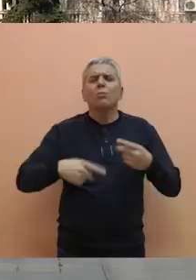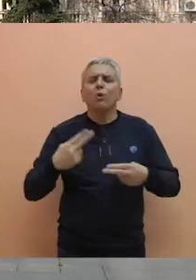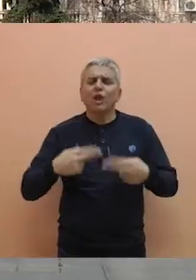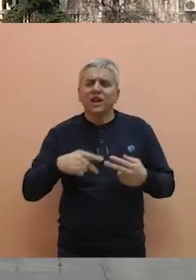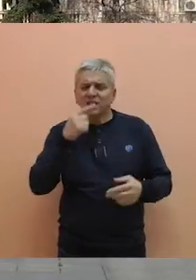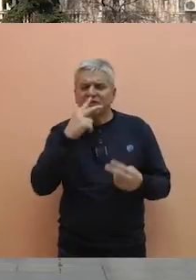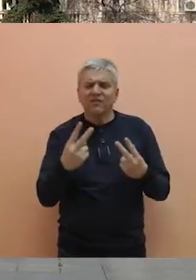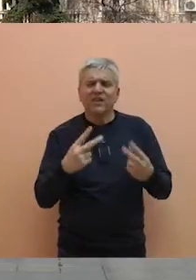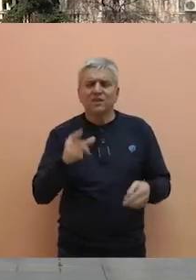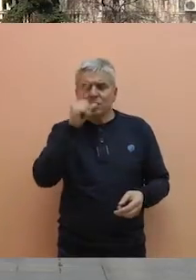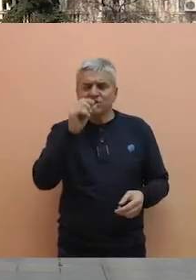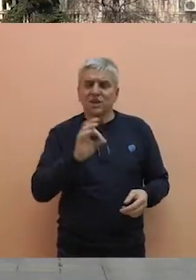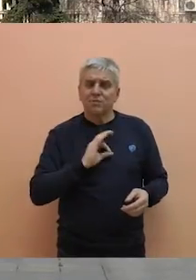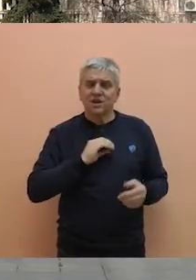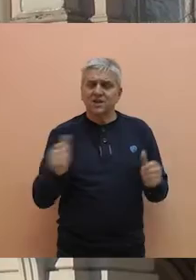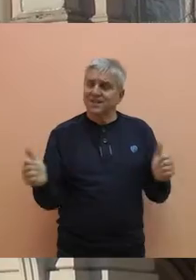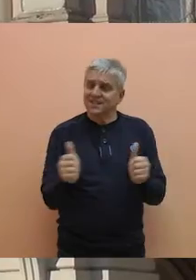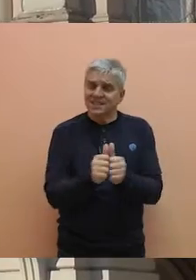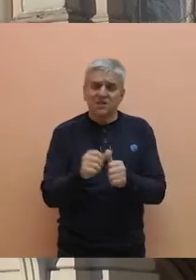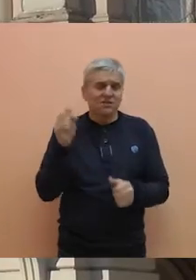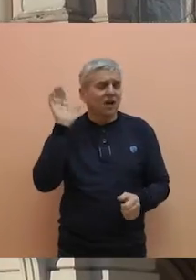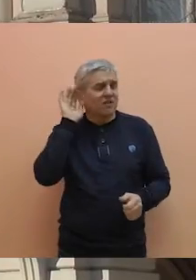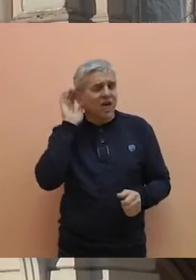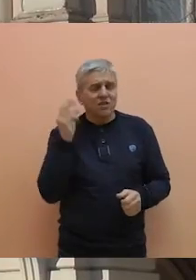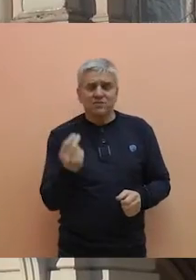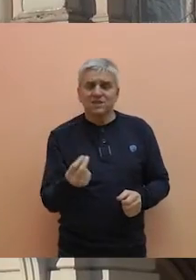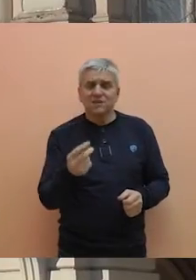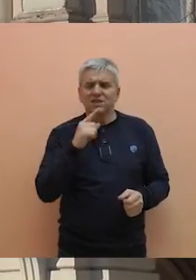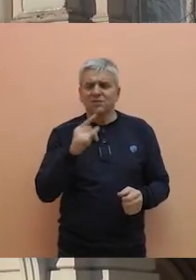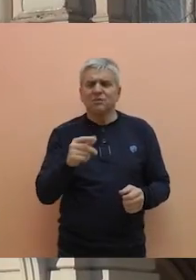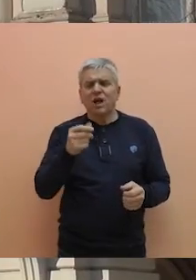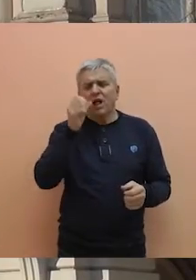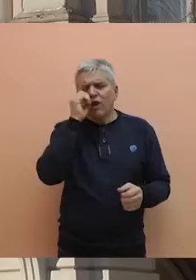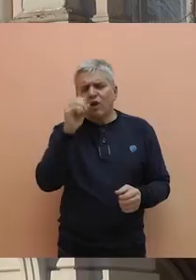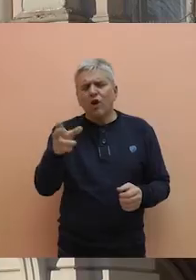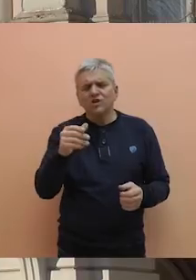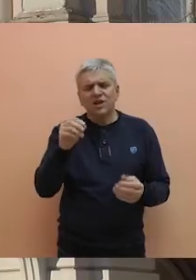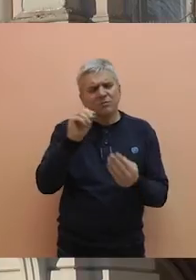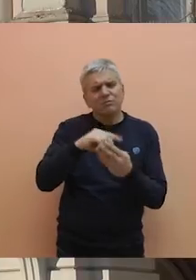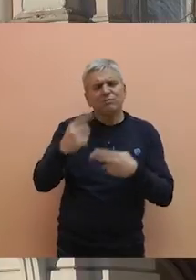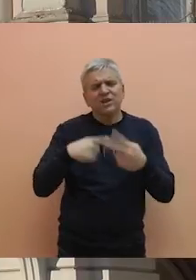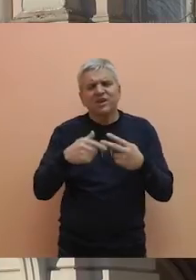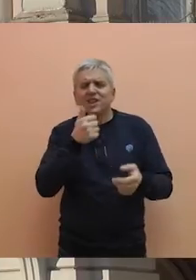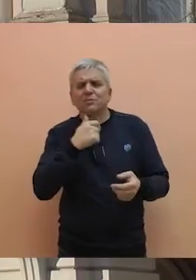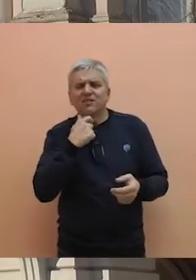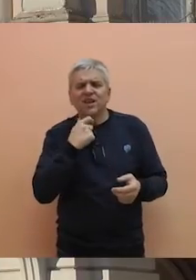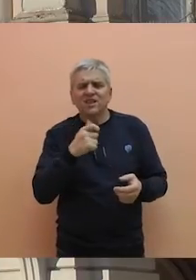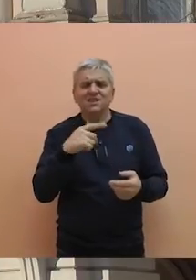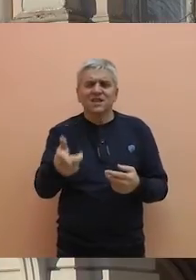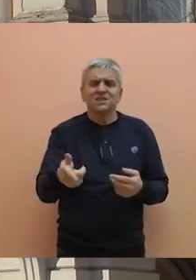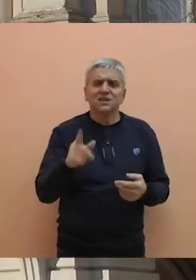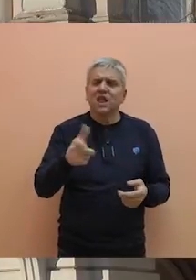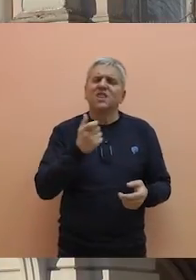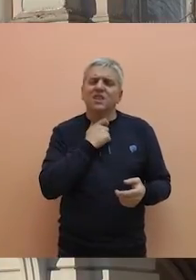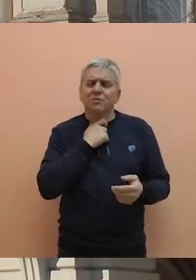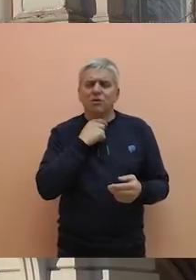rekao je Radojević i dodao da opština Bečaj zajedno sa vladom Srbije trpi posljedice loše privatizacije za koju, kako je rekao, ne